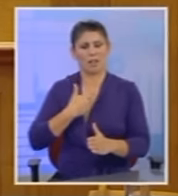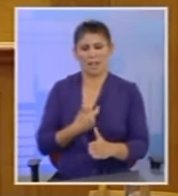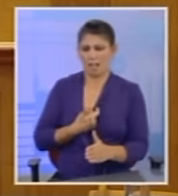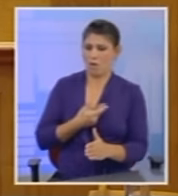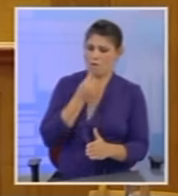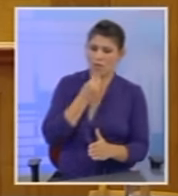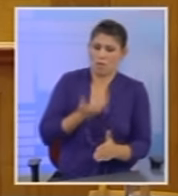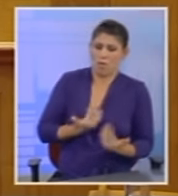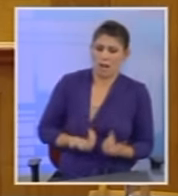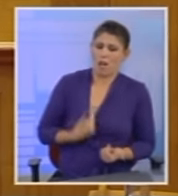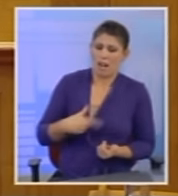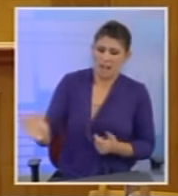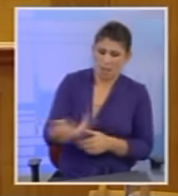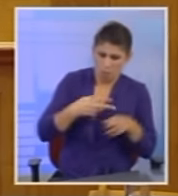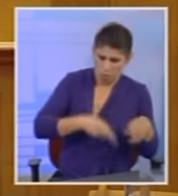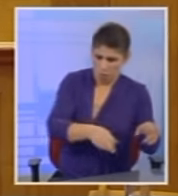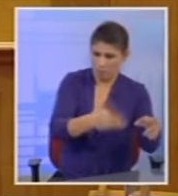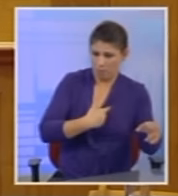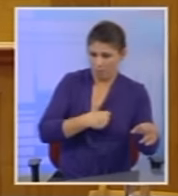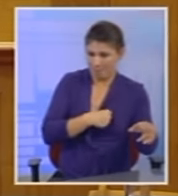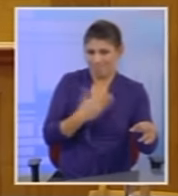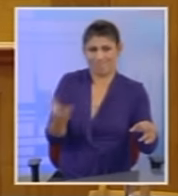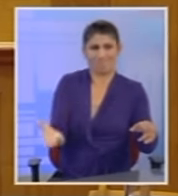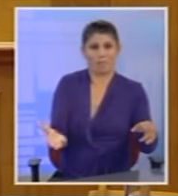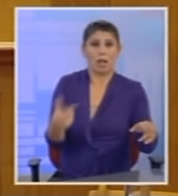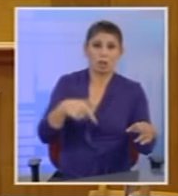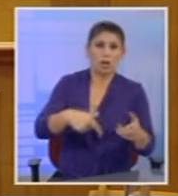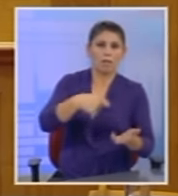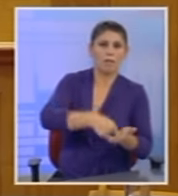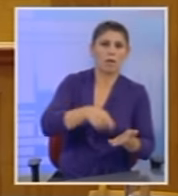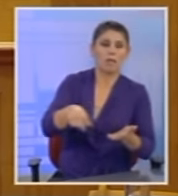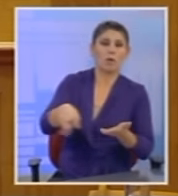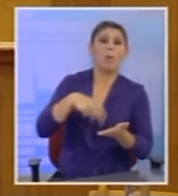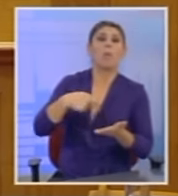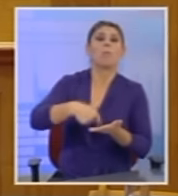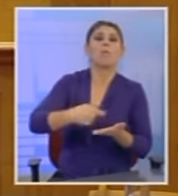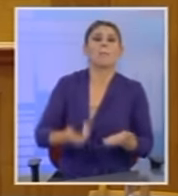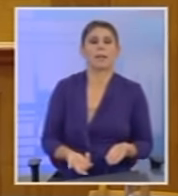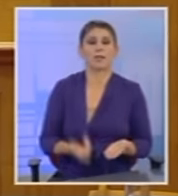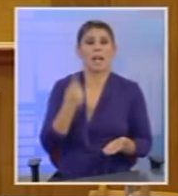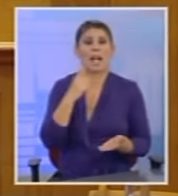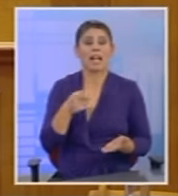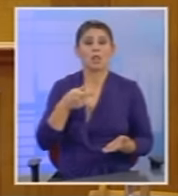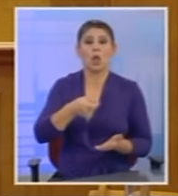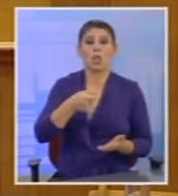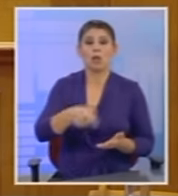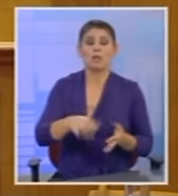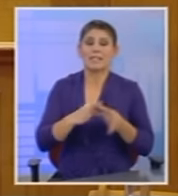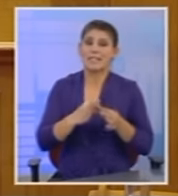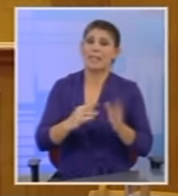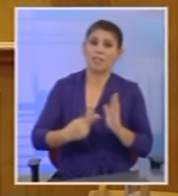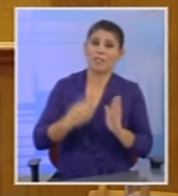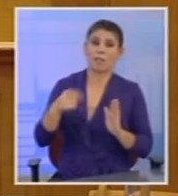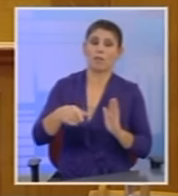Τώρα θα τους αναγκάσετε γιατί θα τους φορολογείτε για κάτι το οποίο δεν εισπράττουν. Για τις εκατό δόσεις αυτό αποδεικνύει συνεχίζετε για δεύτερη φορά να